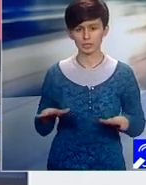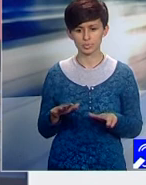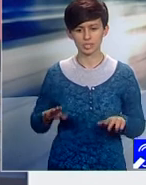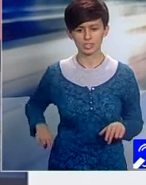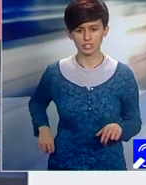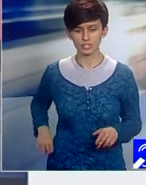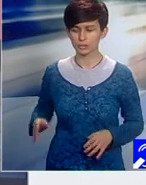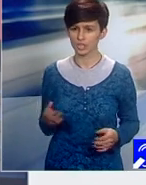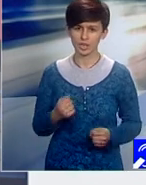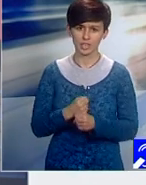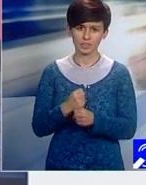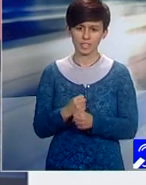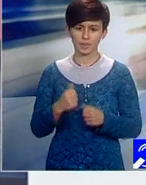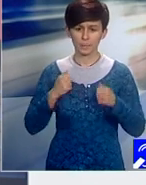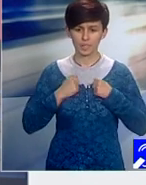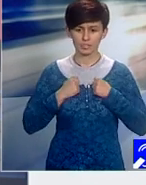sub